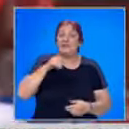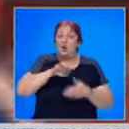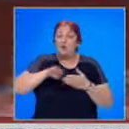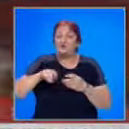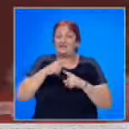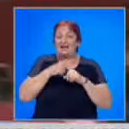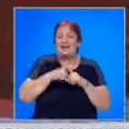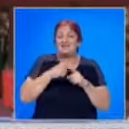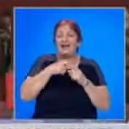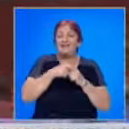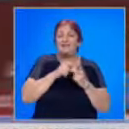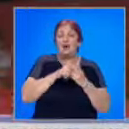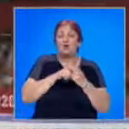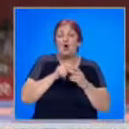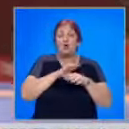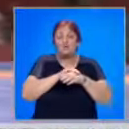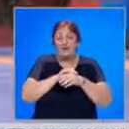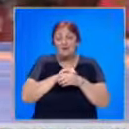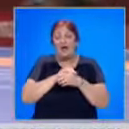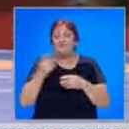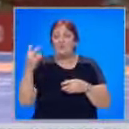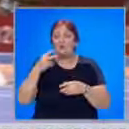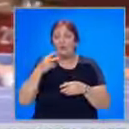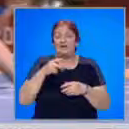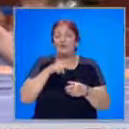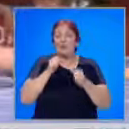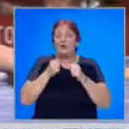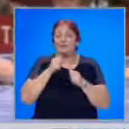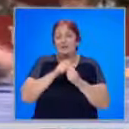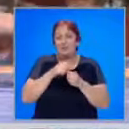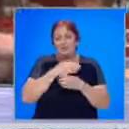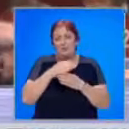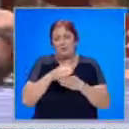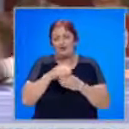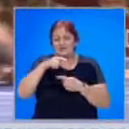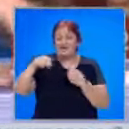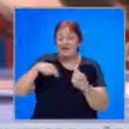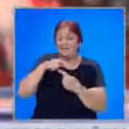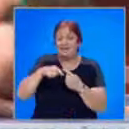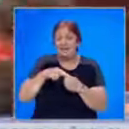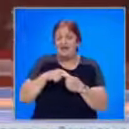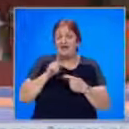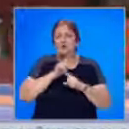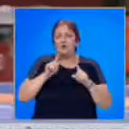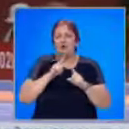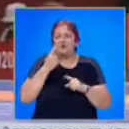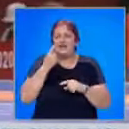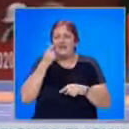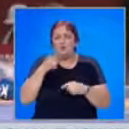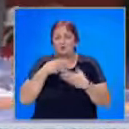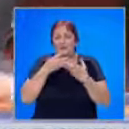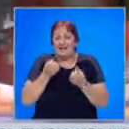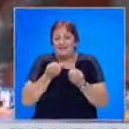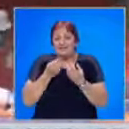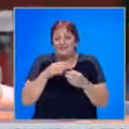отстрани Хена Катарина Йохансон от Швеция в репешажа. Буркинията ни обаче направи порадица от завъртания, като нито за секунда не даде